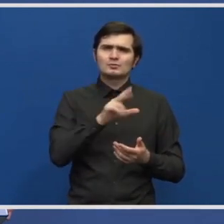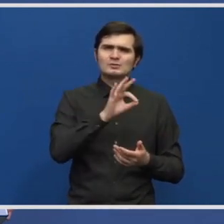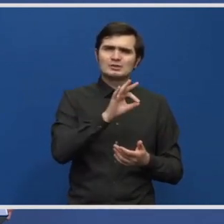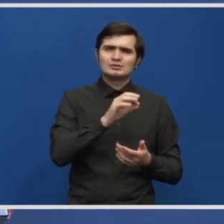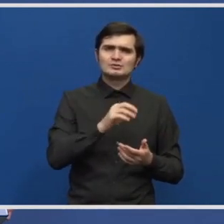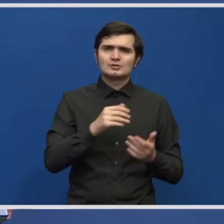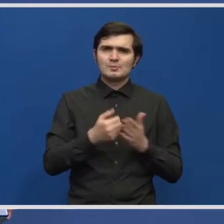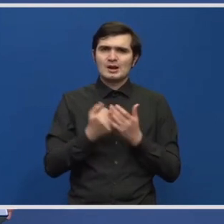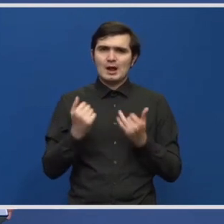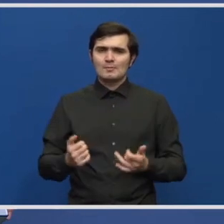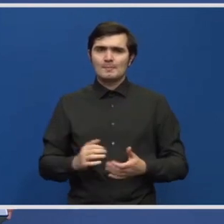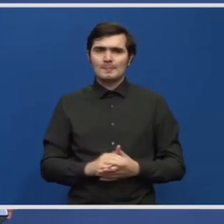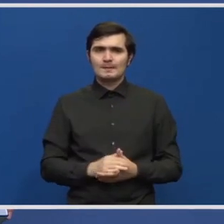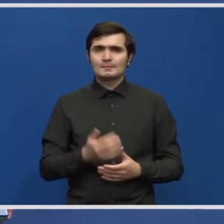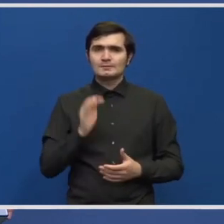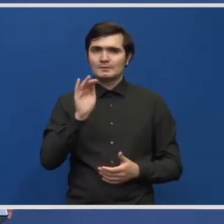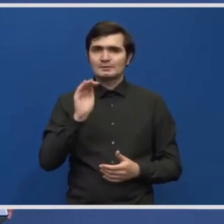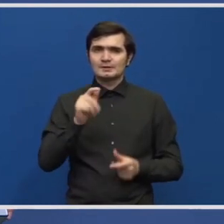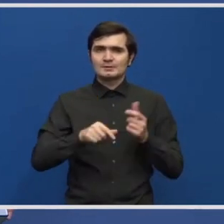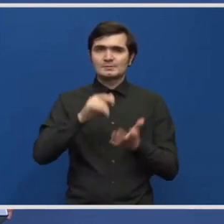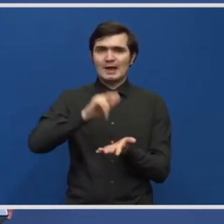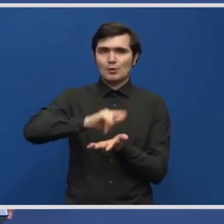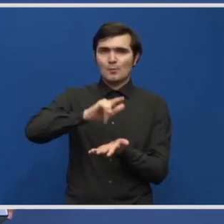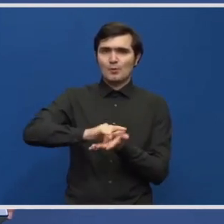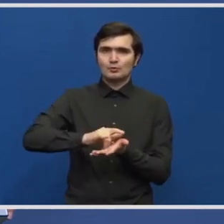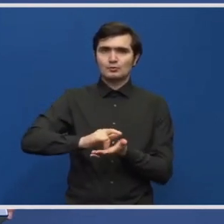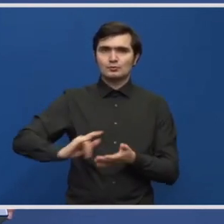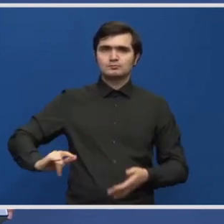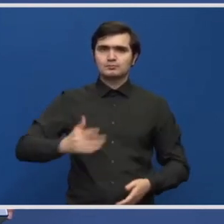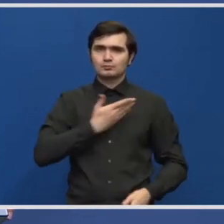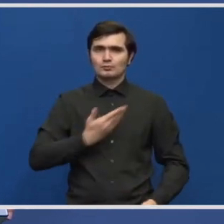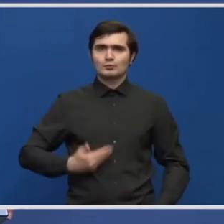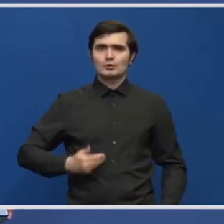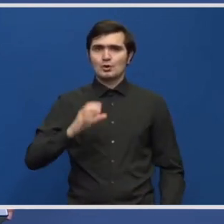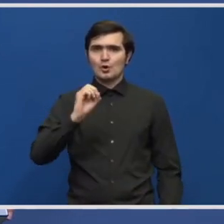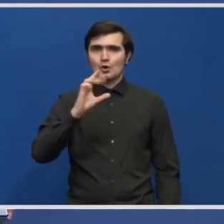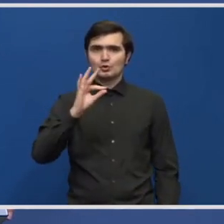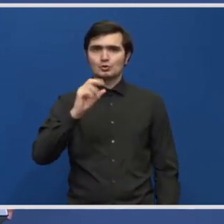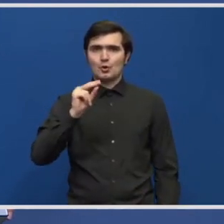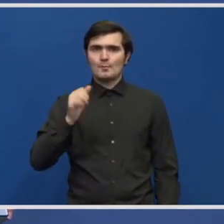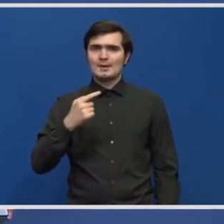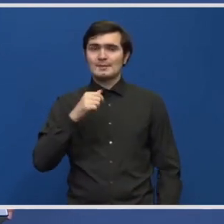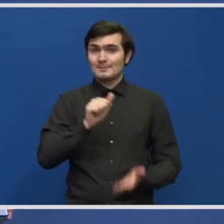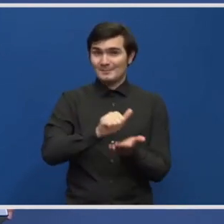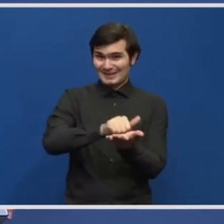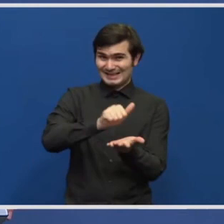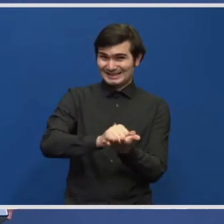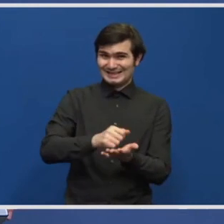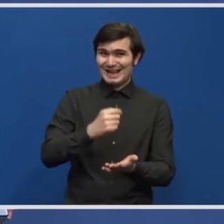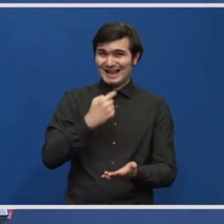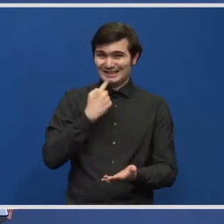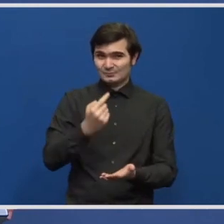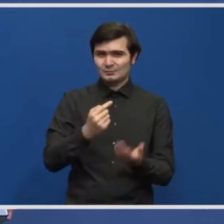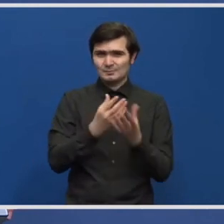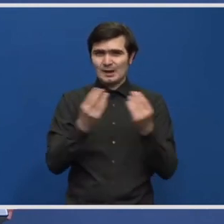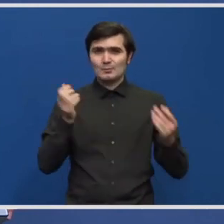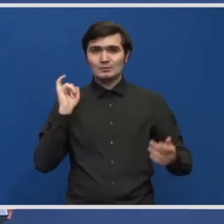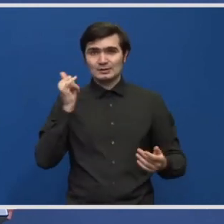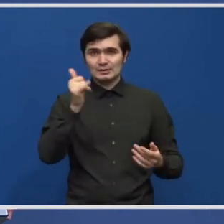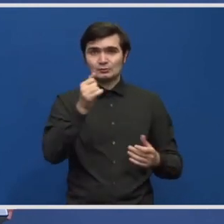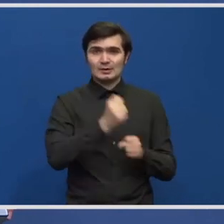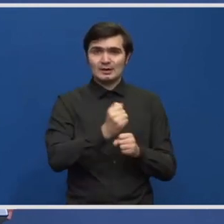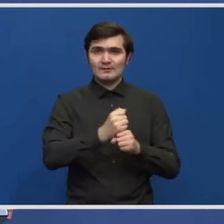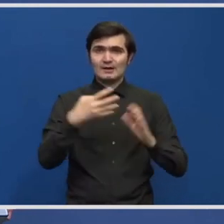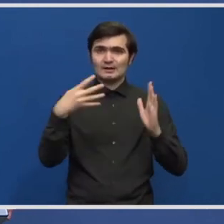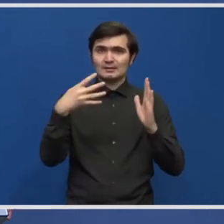Voiam să vă mai întreb despre aeroportul Otopeni. În ultima perioadă presa a scris că mai mulți pasageri, de fapt toți pasagerii care au nevoie de teste